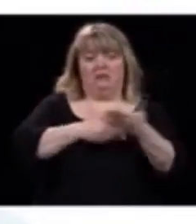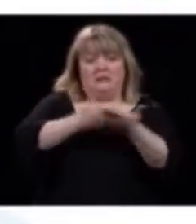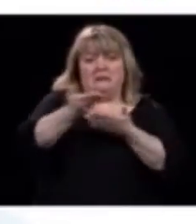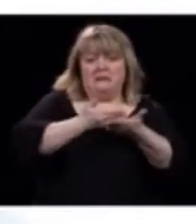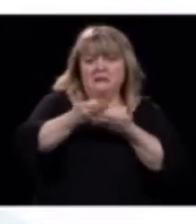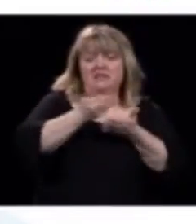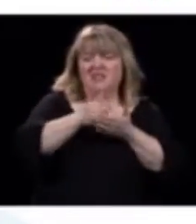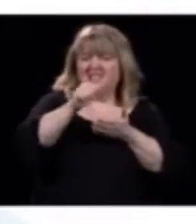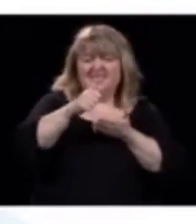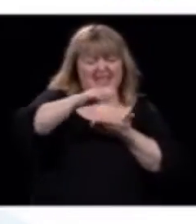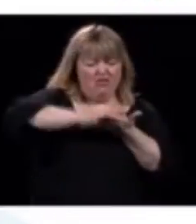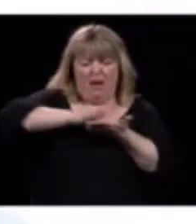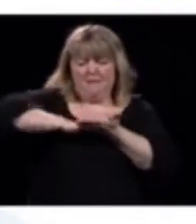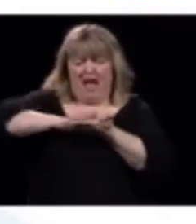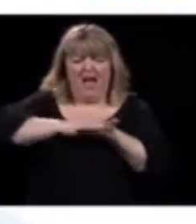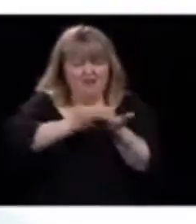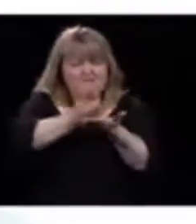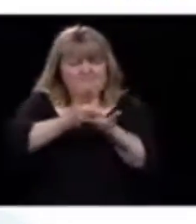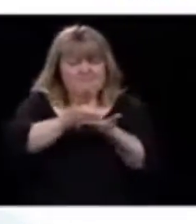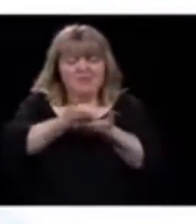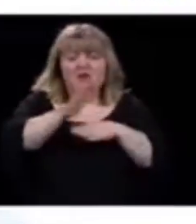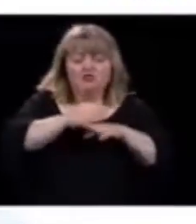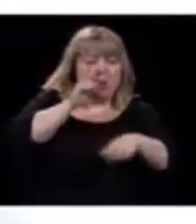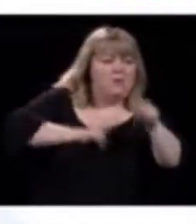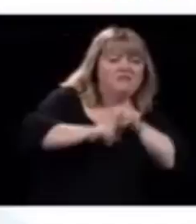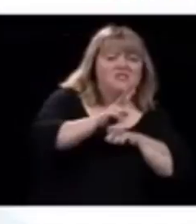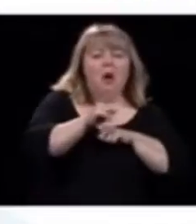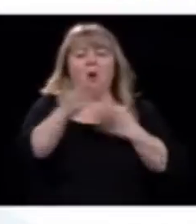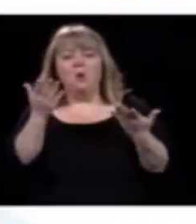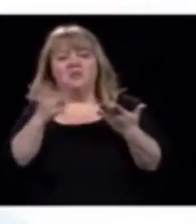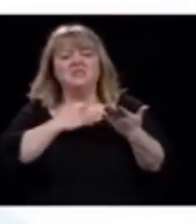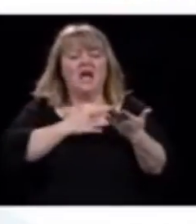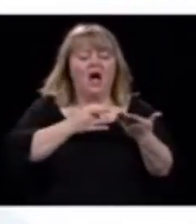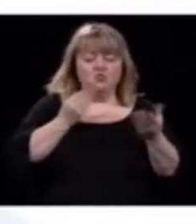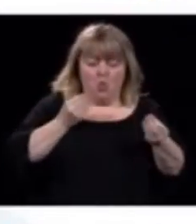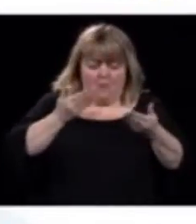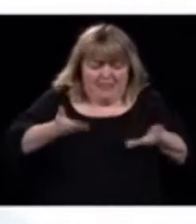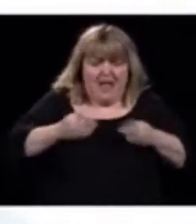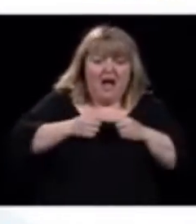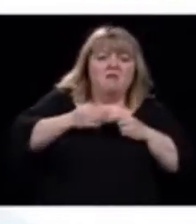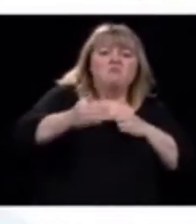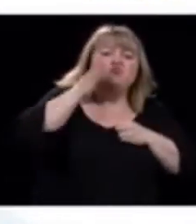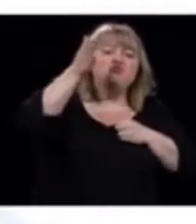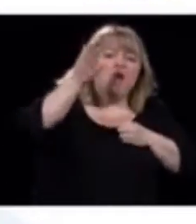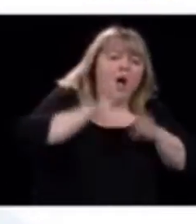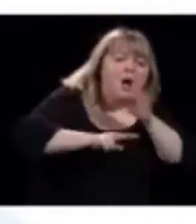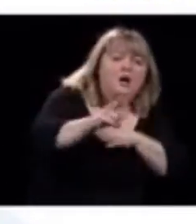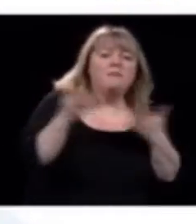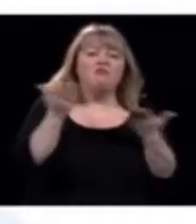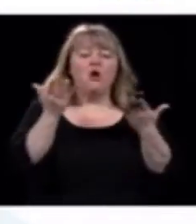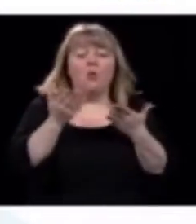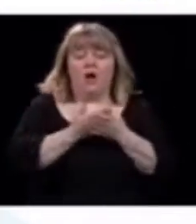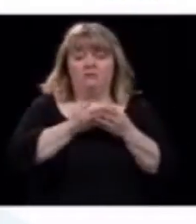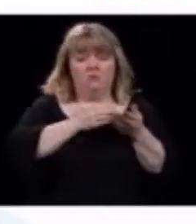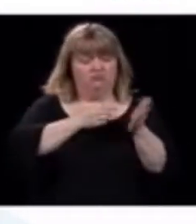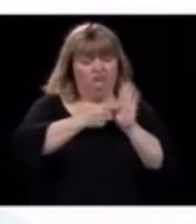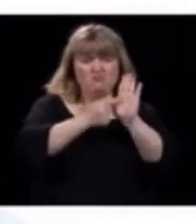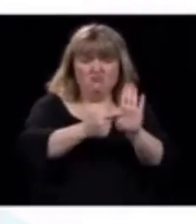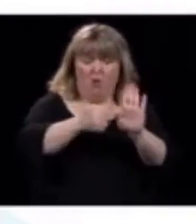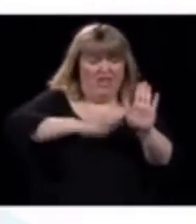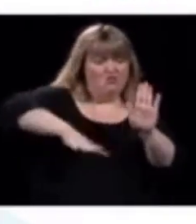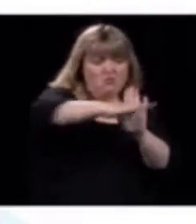bénéfice de la population, sur les prévisions, les projections, où est-ce qu'ils en sont. Tout ça est extrêmement transparent. Au Québec,